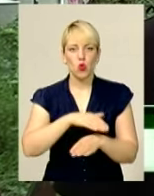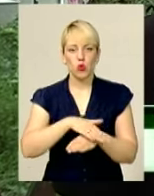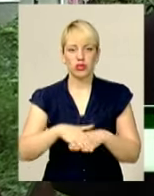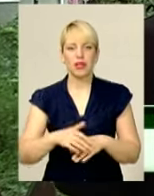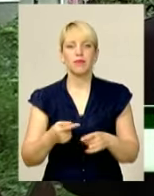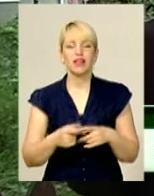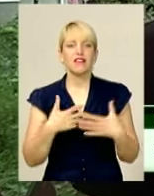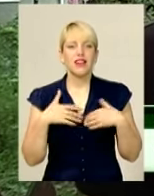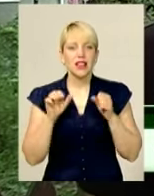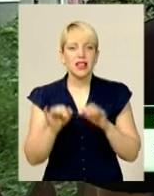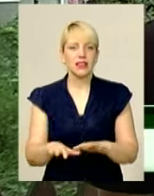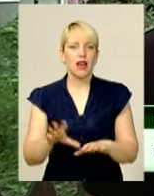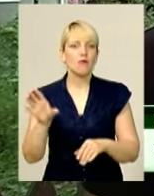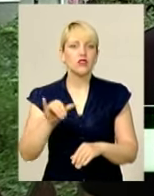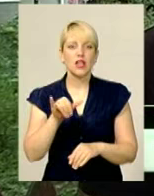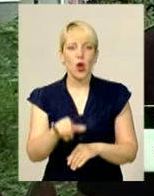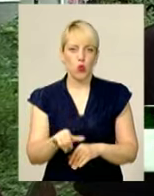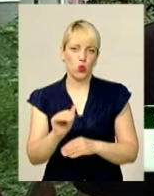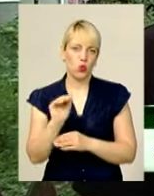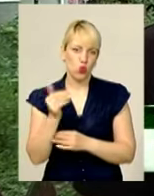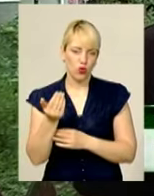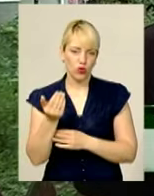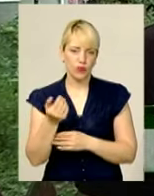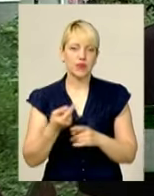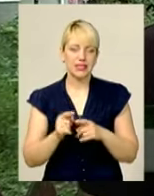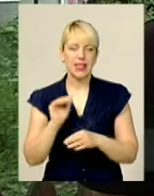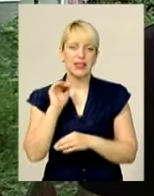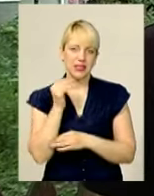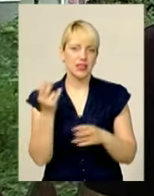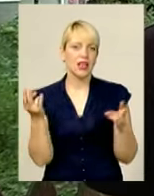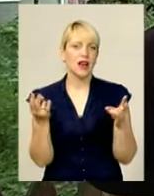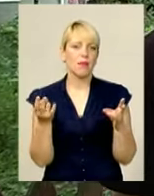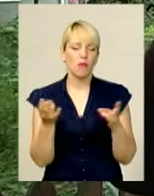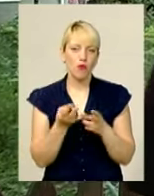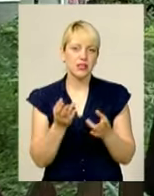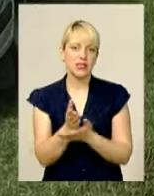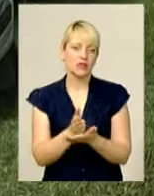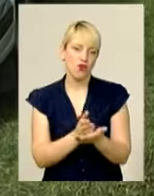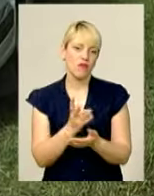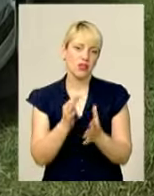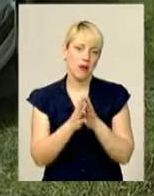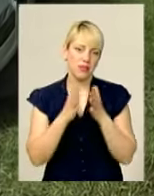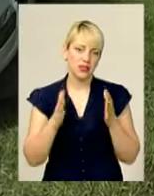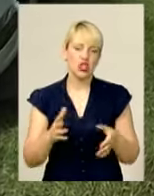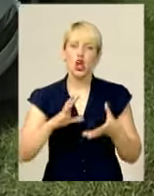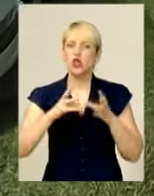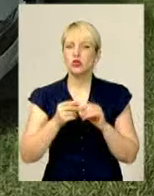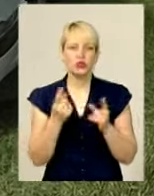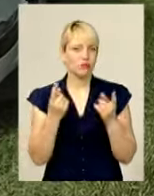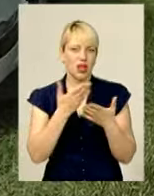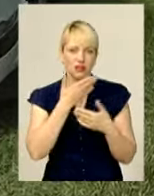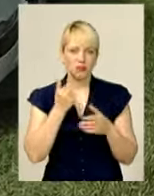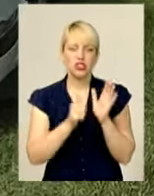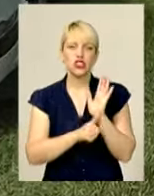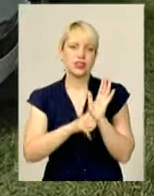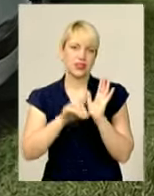в нього. Оце дитина. Ми заслуговуємо на більше. Сума не така вже й велика –